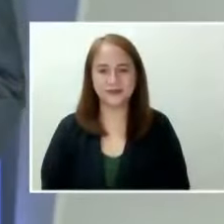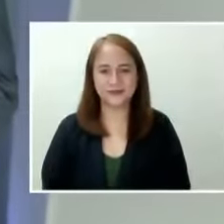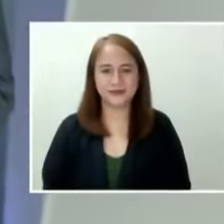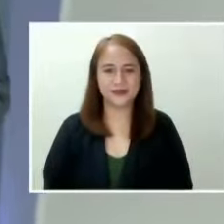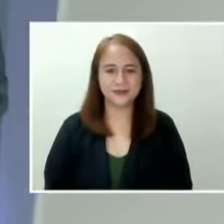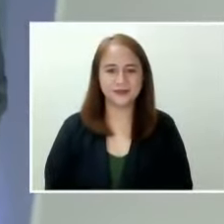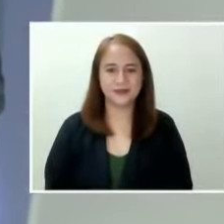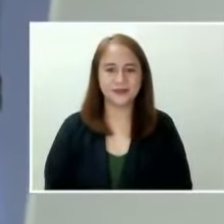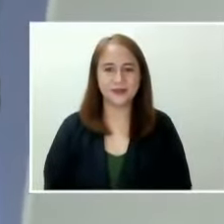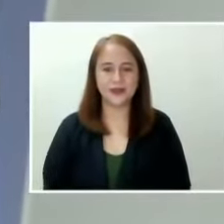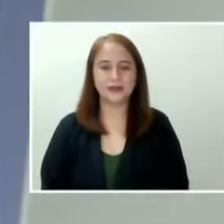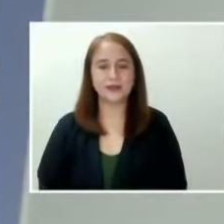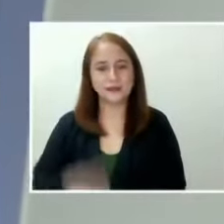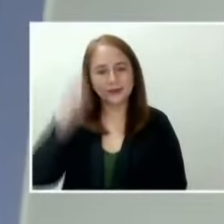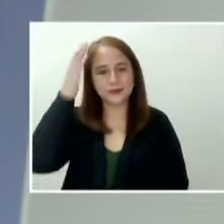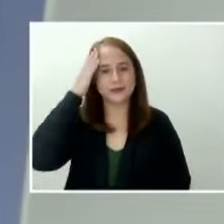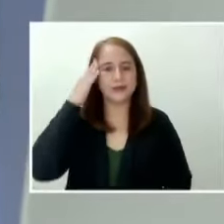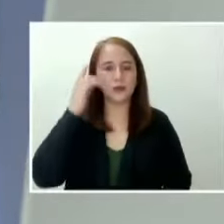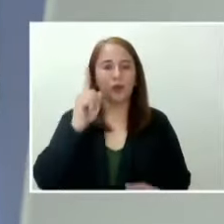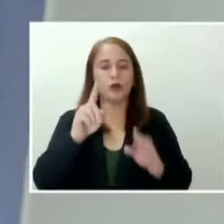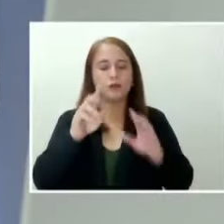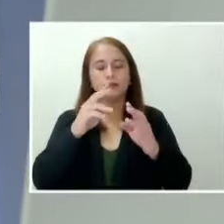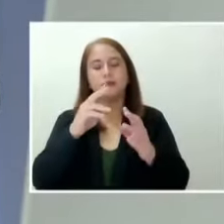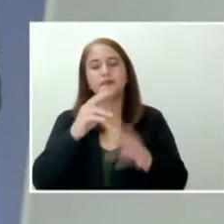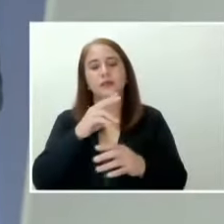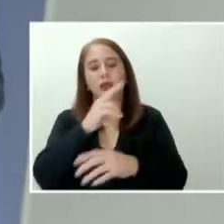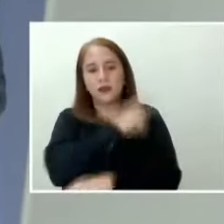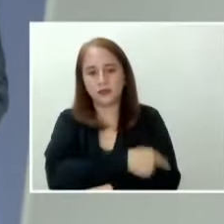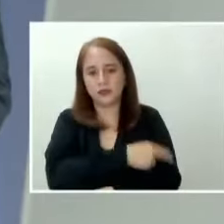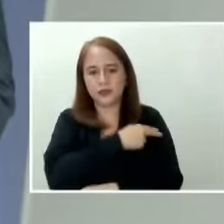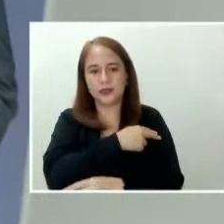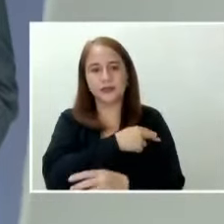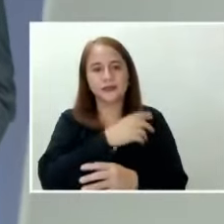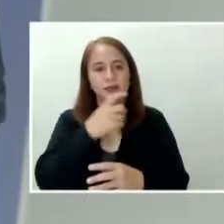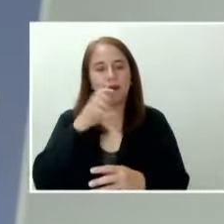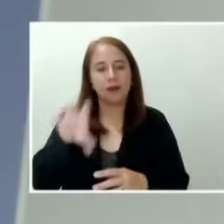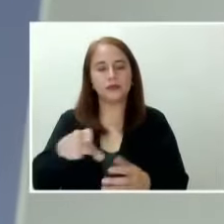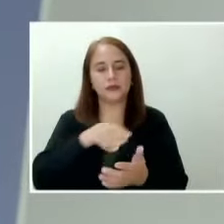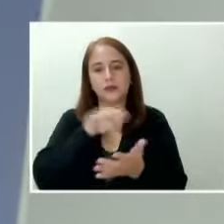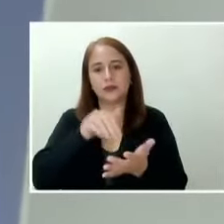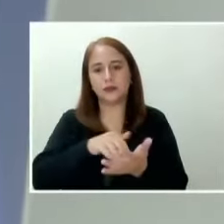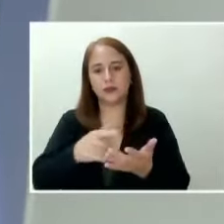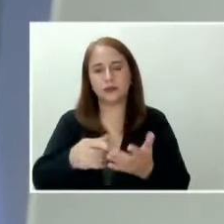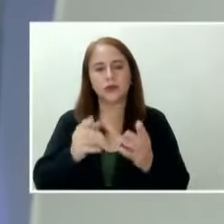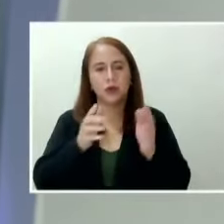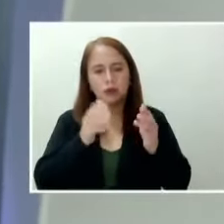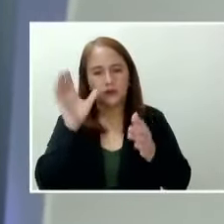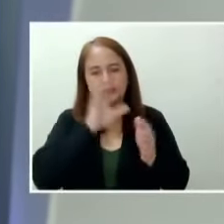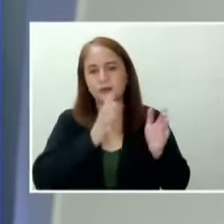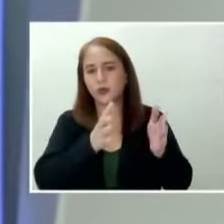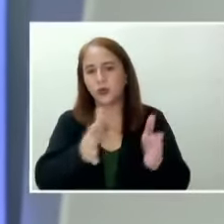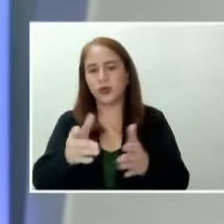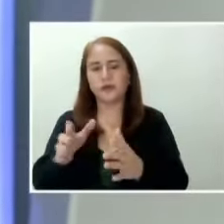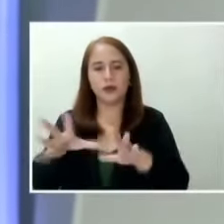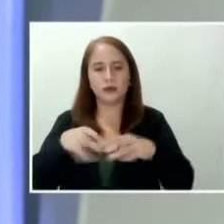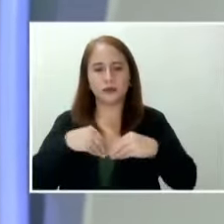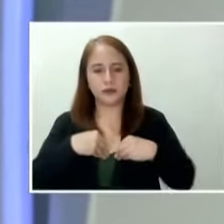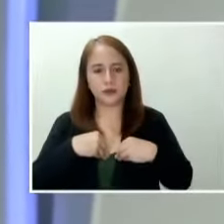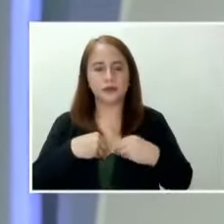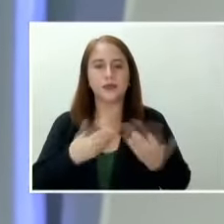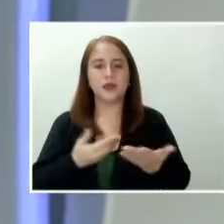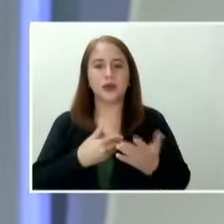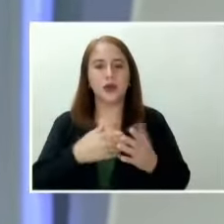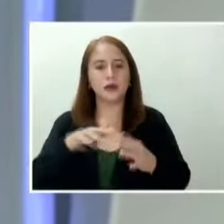Umapila ang One Hospital Command Center sa mga ospital na gumawa ng paraan para makatanggap pa ng mga pasyente na may moderate